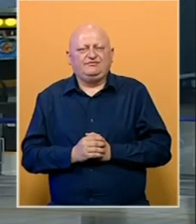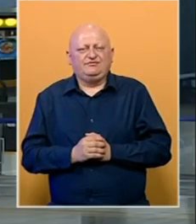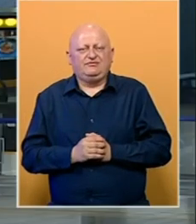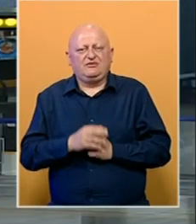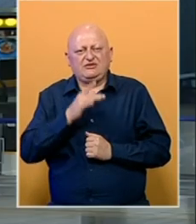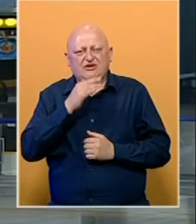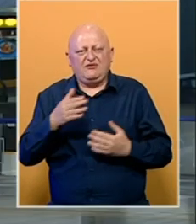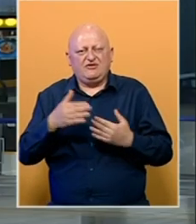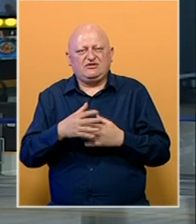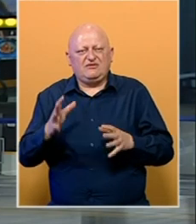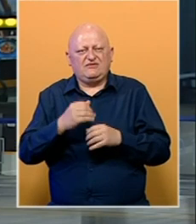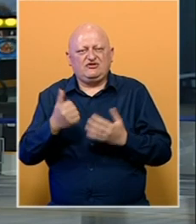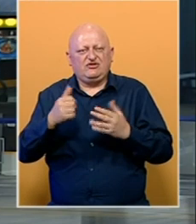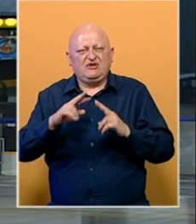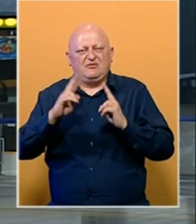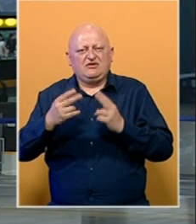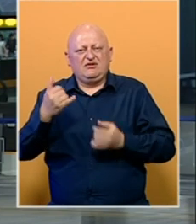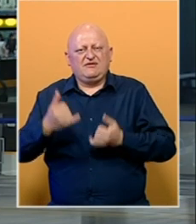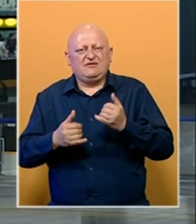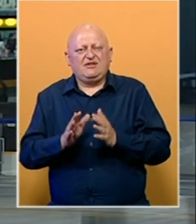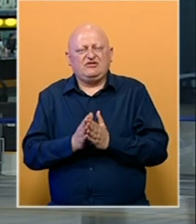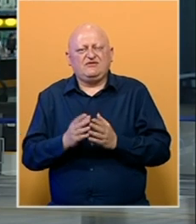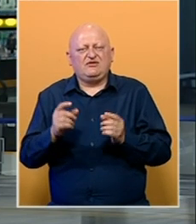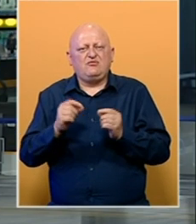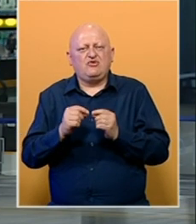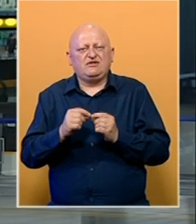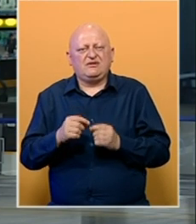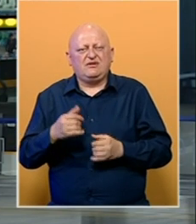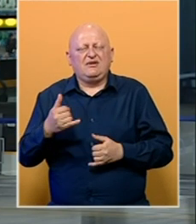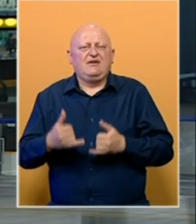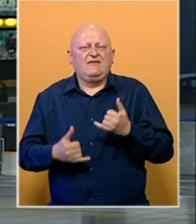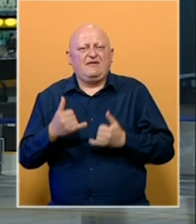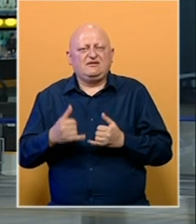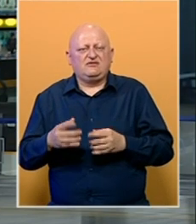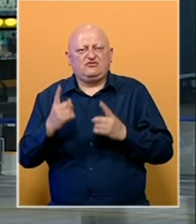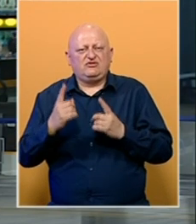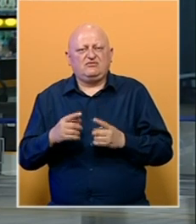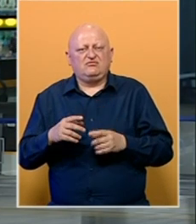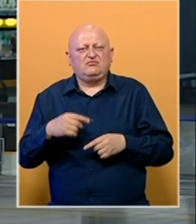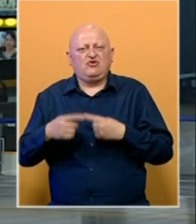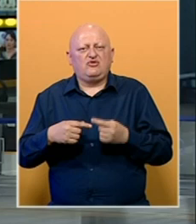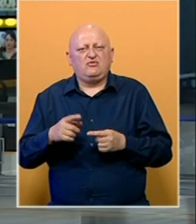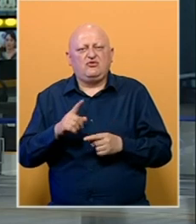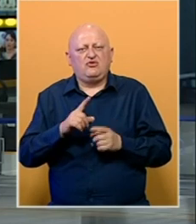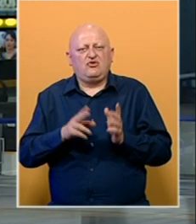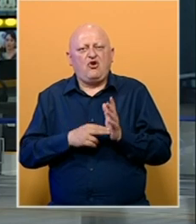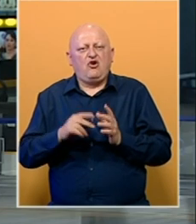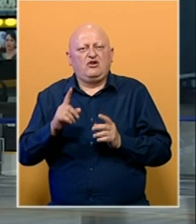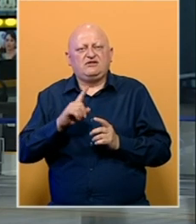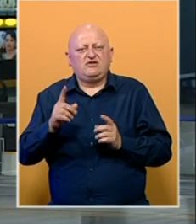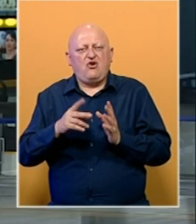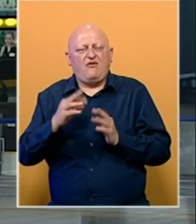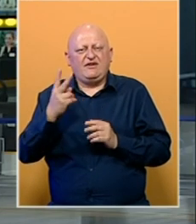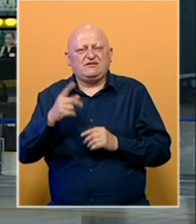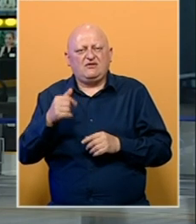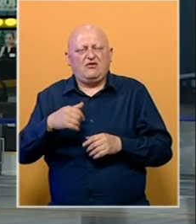U Sarajevu večera završava šesti međunarodni festival književnosti Bukstan. Festival je održan po tradicionalnim otom, no istno Vesta,